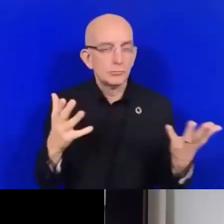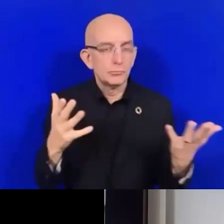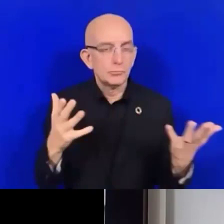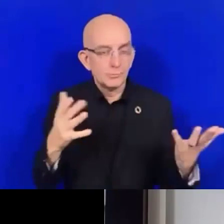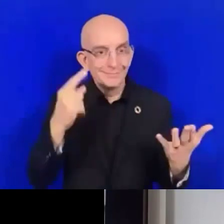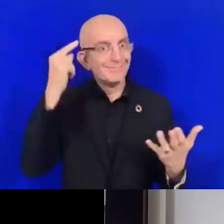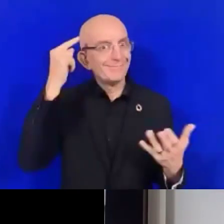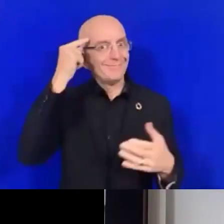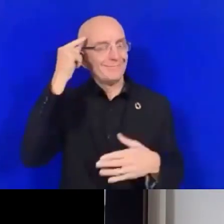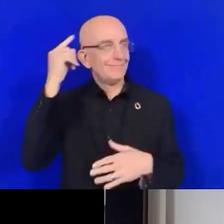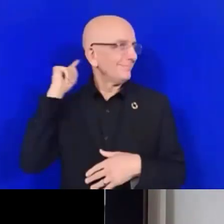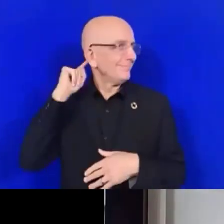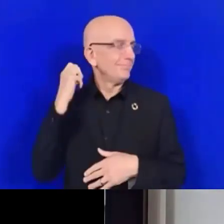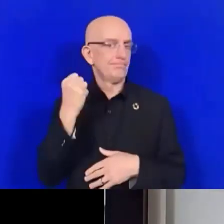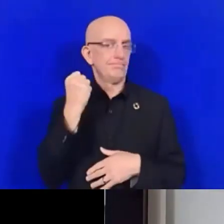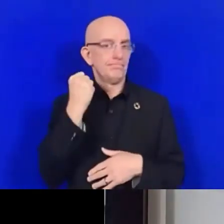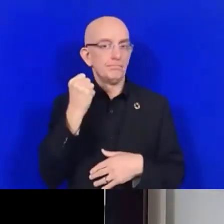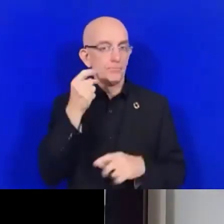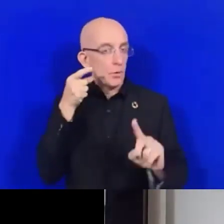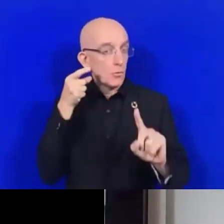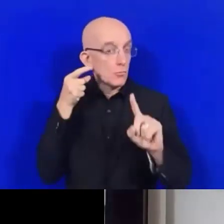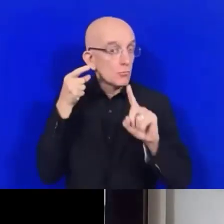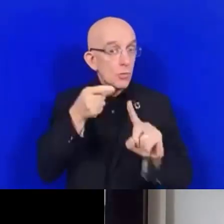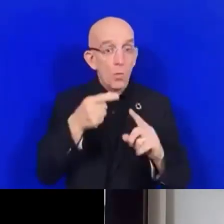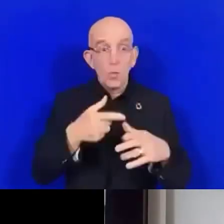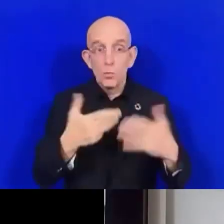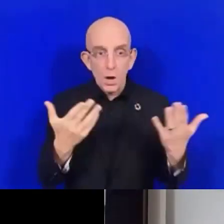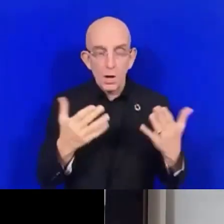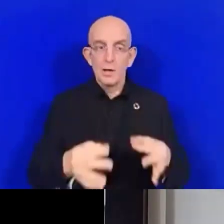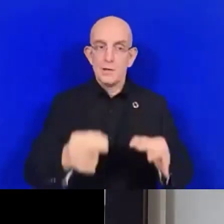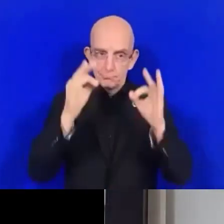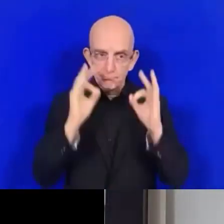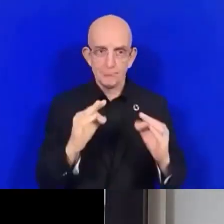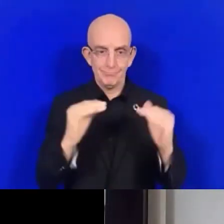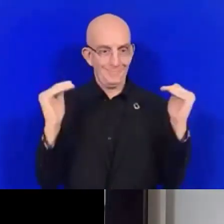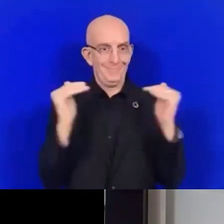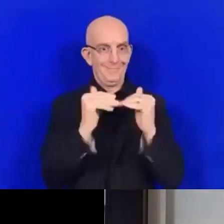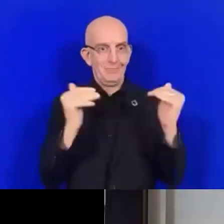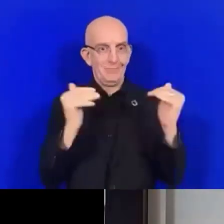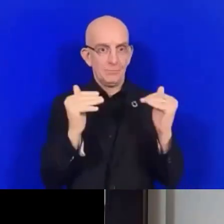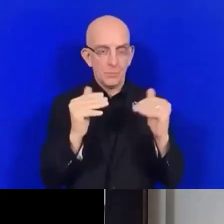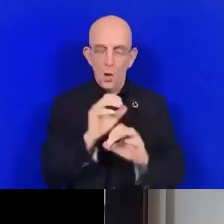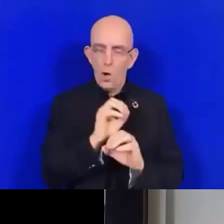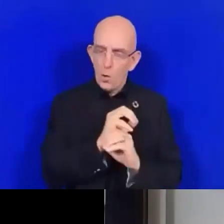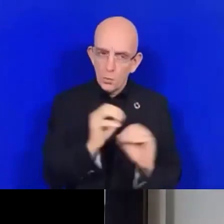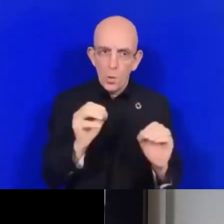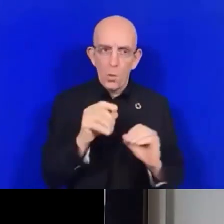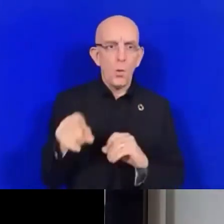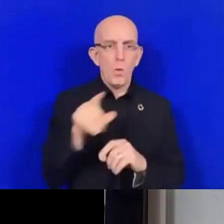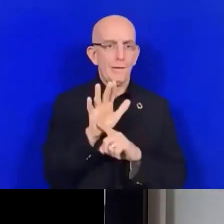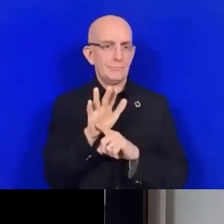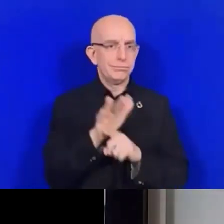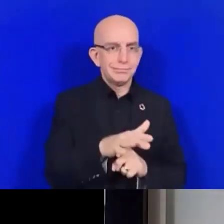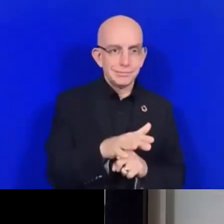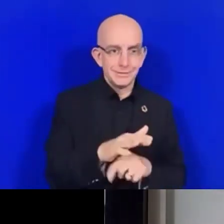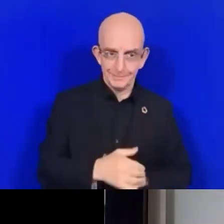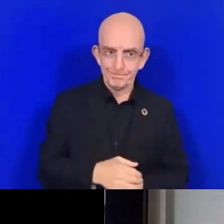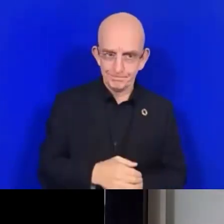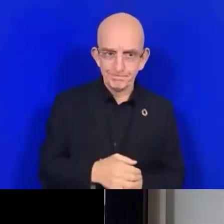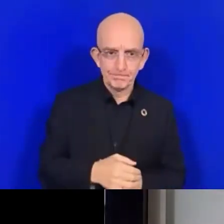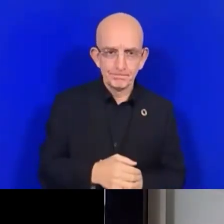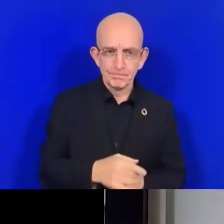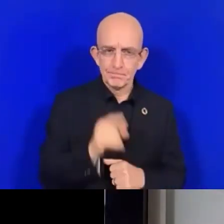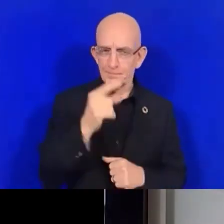sans personne en situation de handicap. Et ceci vous permettra de répondre à plusieurs